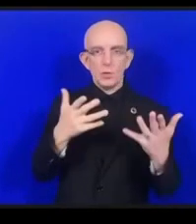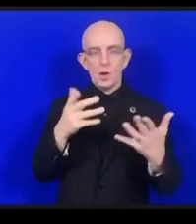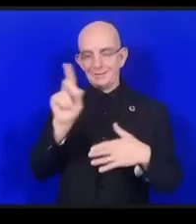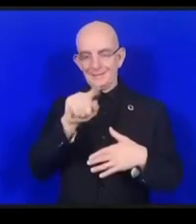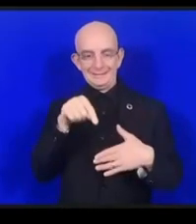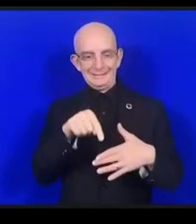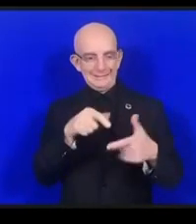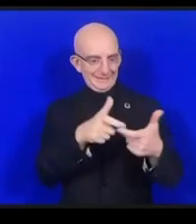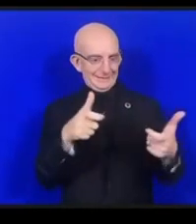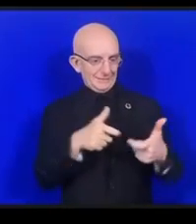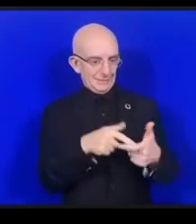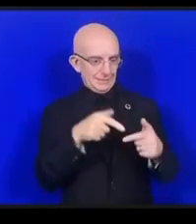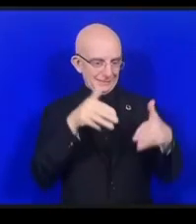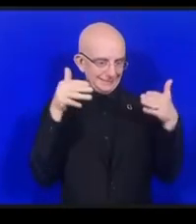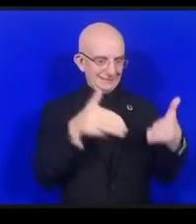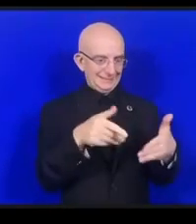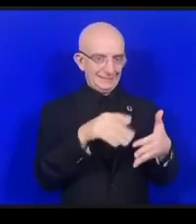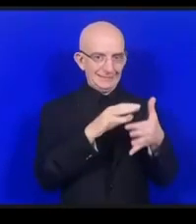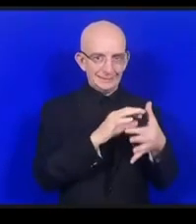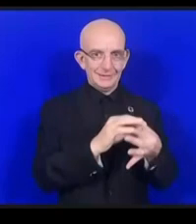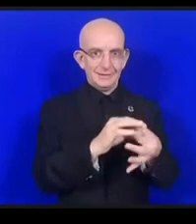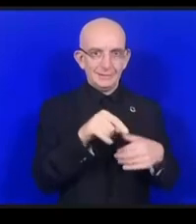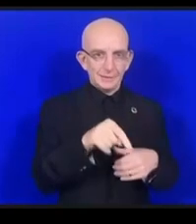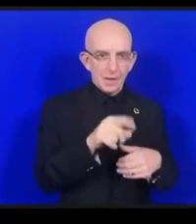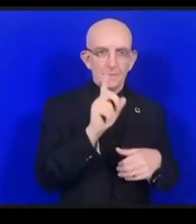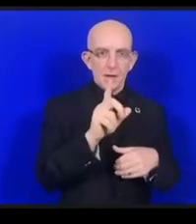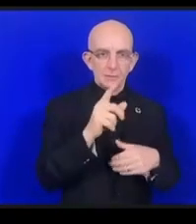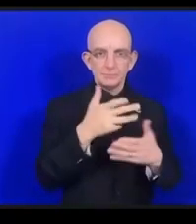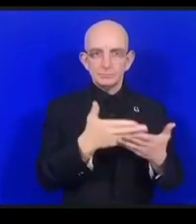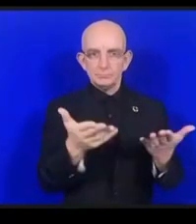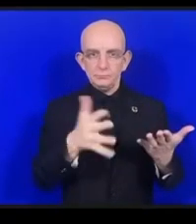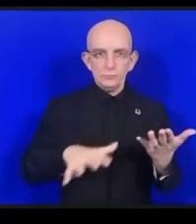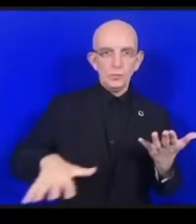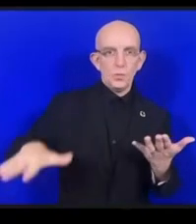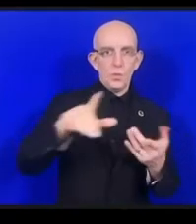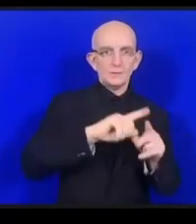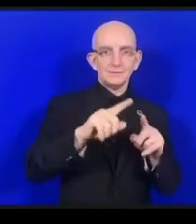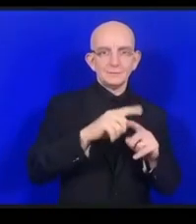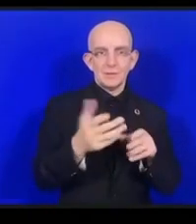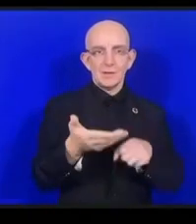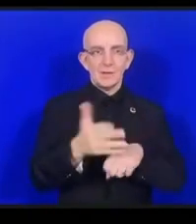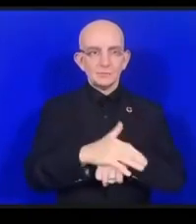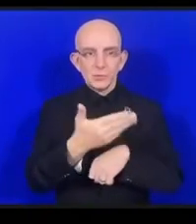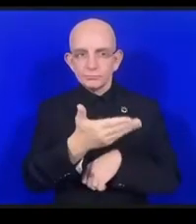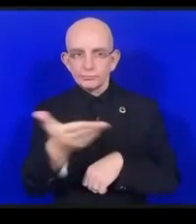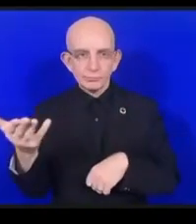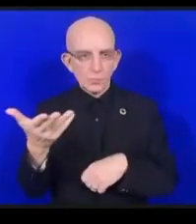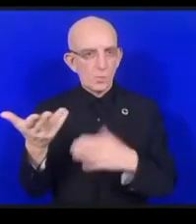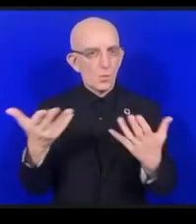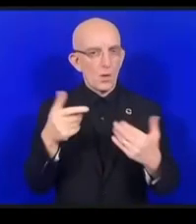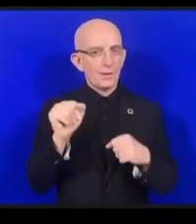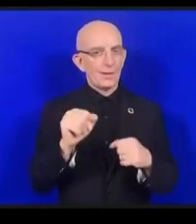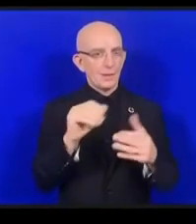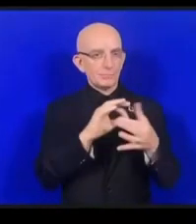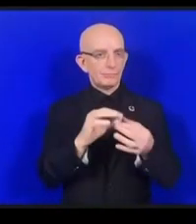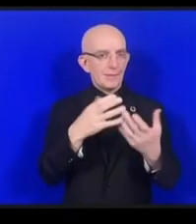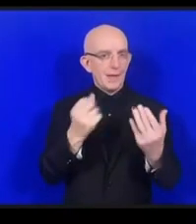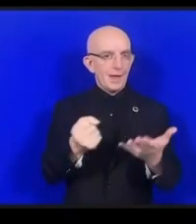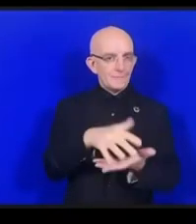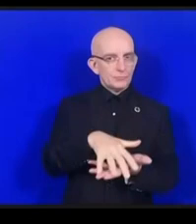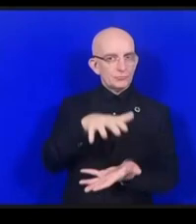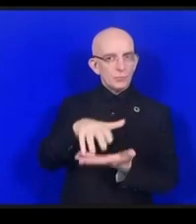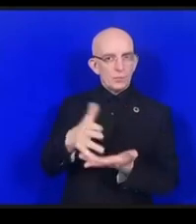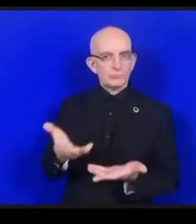オフィスというのはデバイスではなくてそのリソース全体のアクセスビリティを今考えていると思いますもう一回いいですか